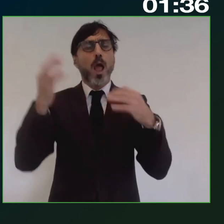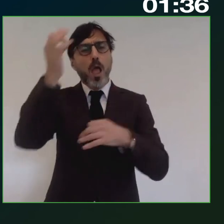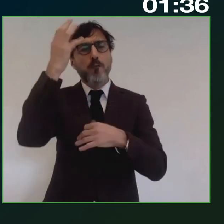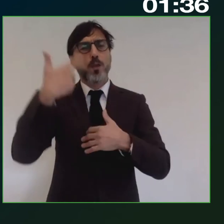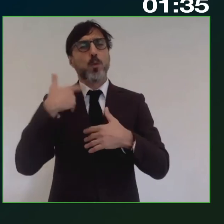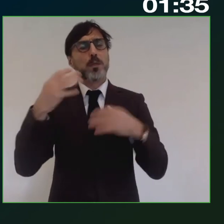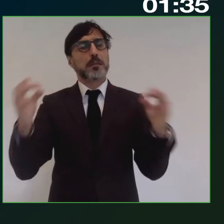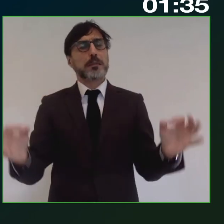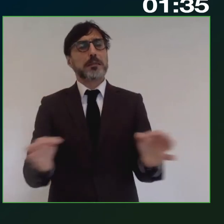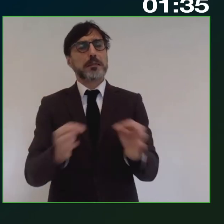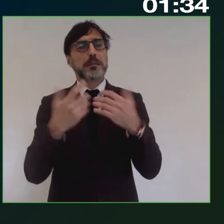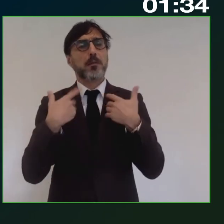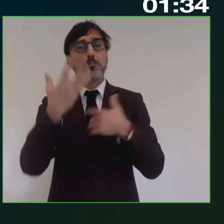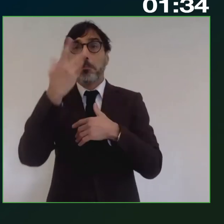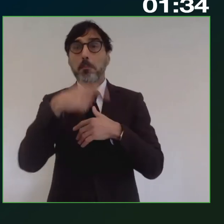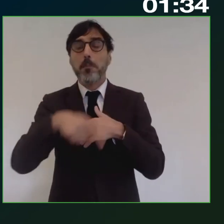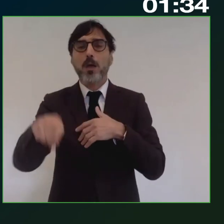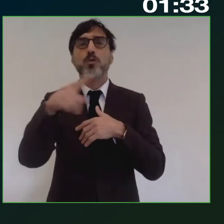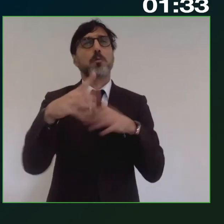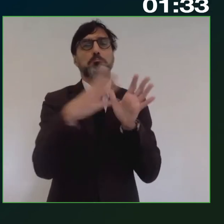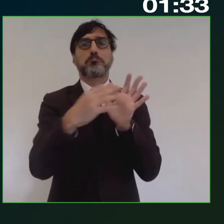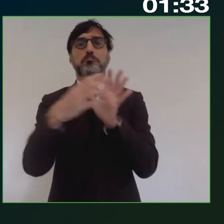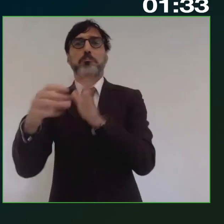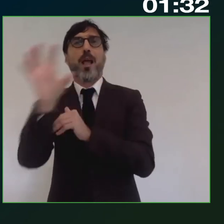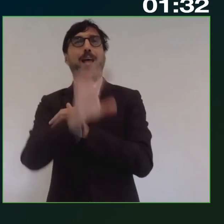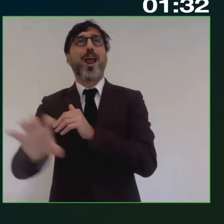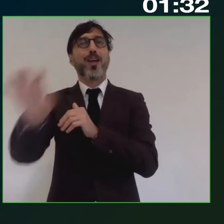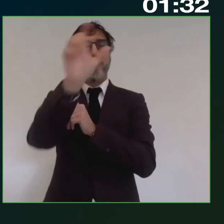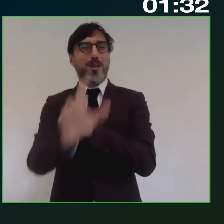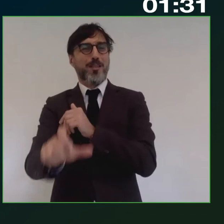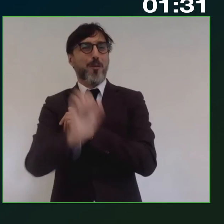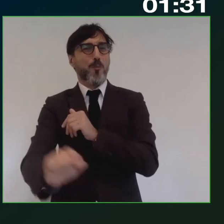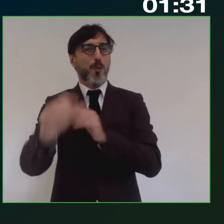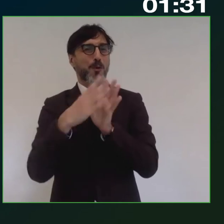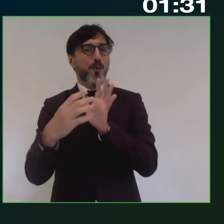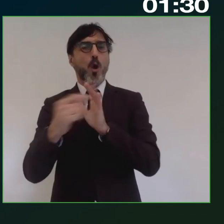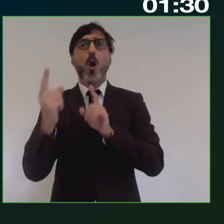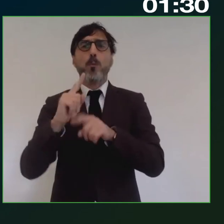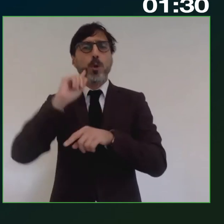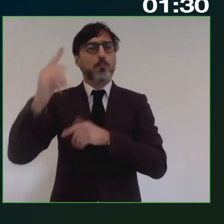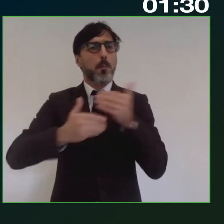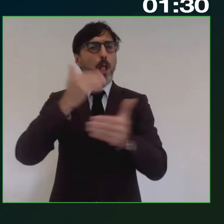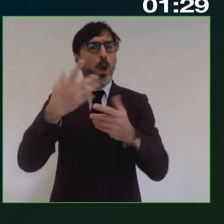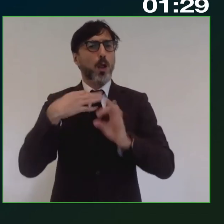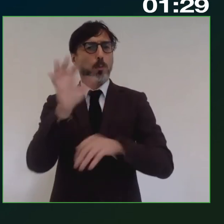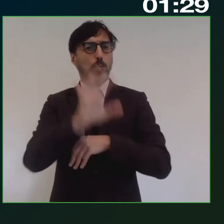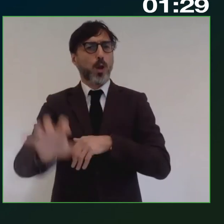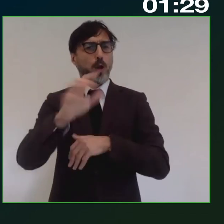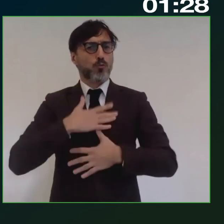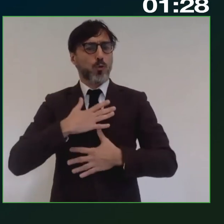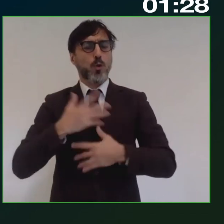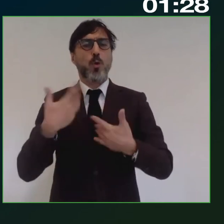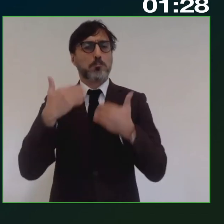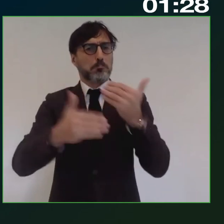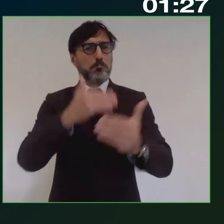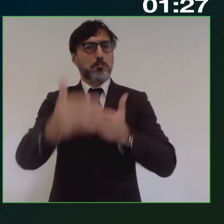qualora possa piacere, mutuato in altre regioni o migliorato anche da noi strada facendo. Perché non